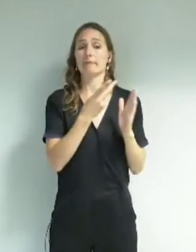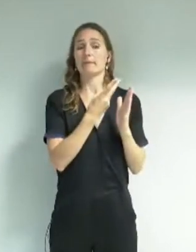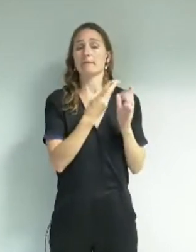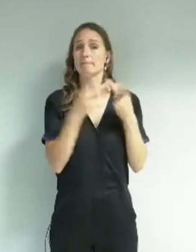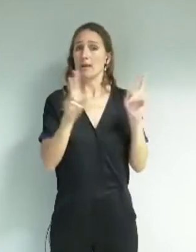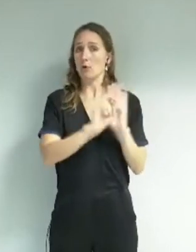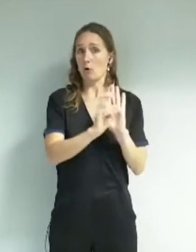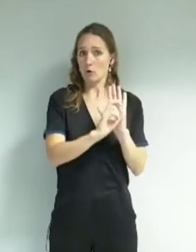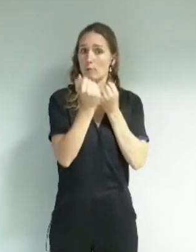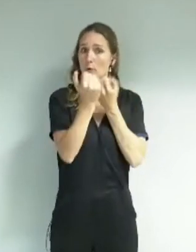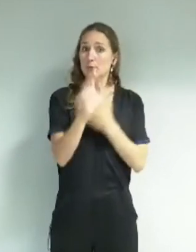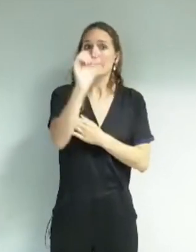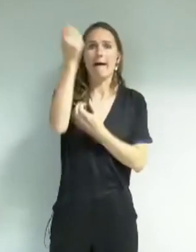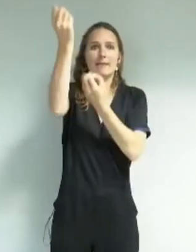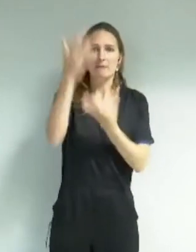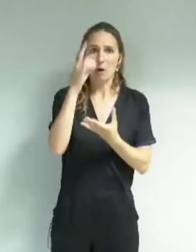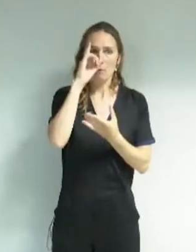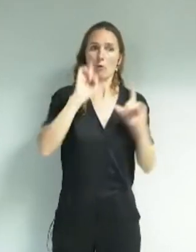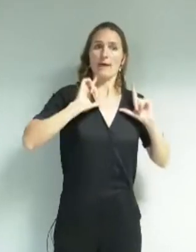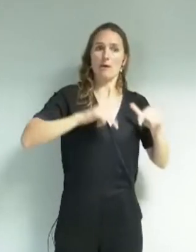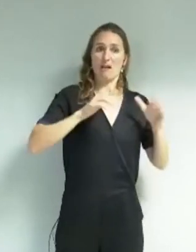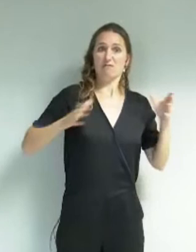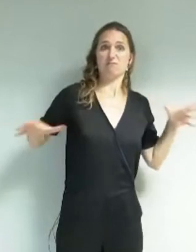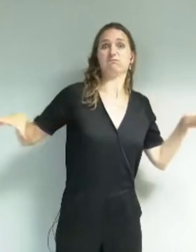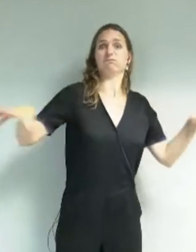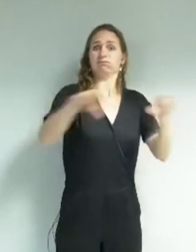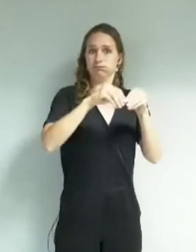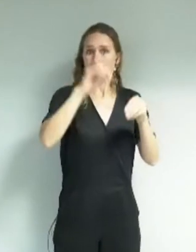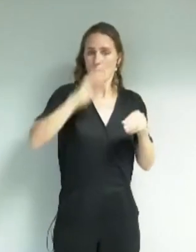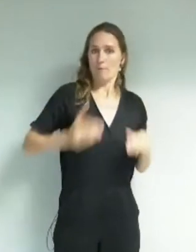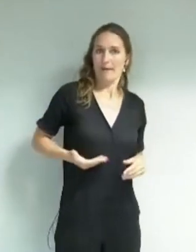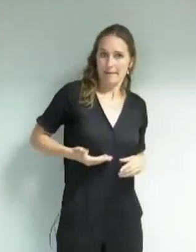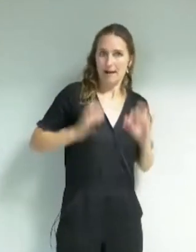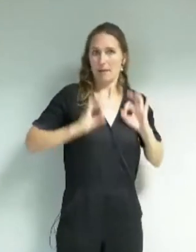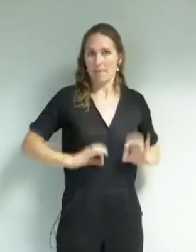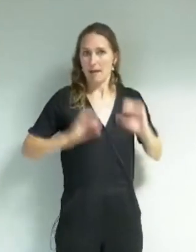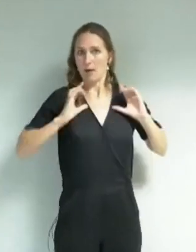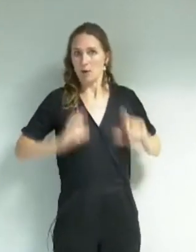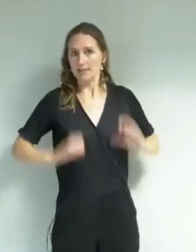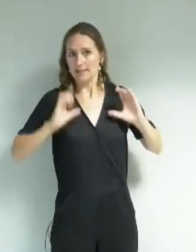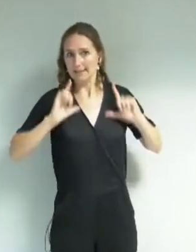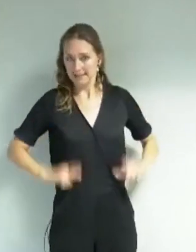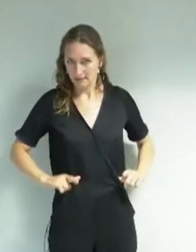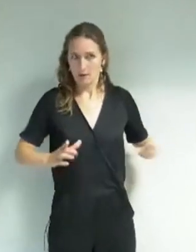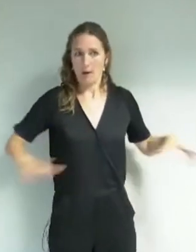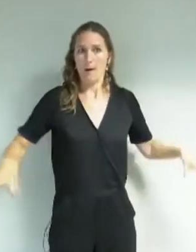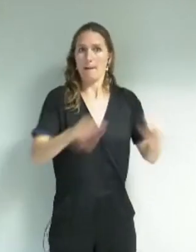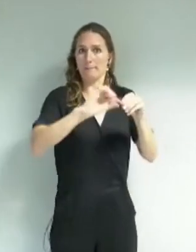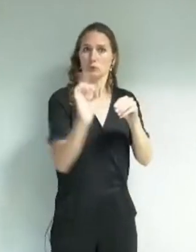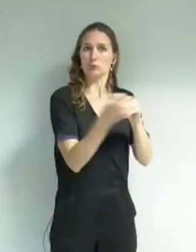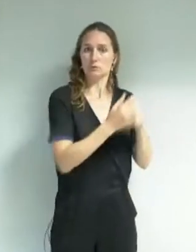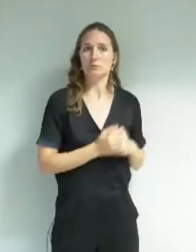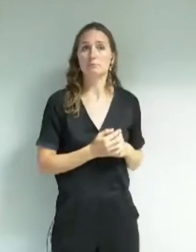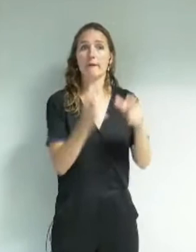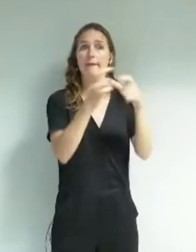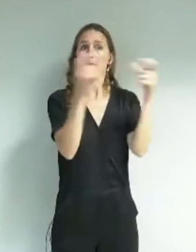un événement qui rassemblerait tous les établissements scolaires, écoles maternelles, primaires, collèges et lycées. Les établissements qui auront